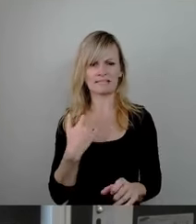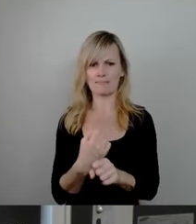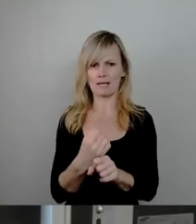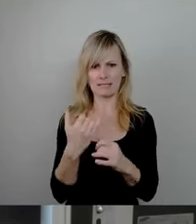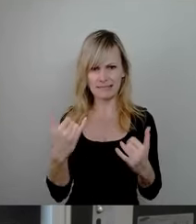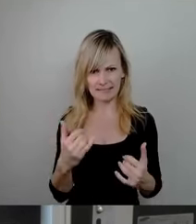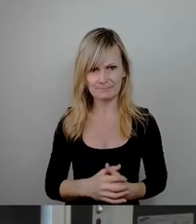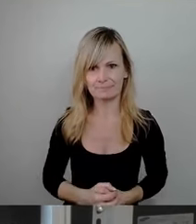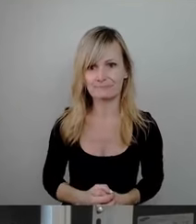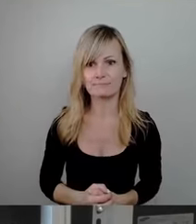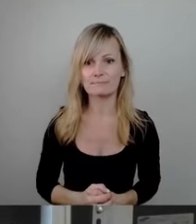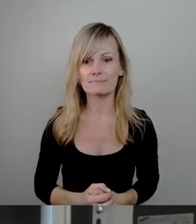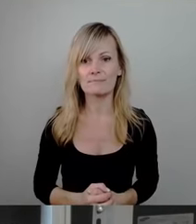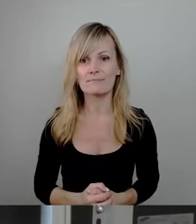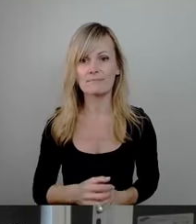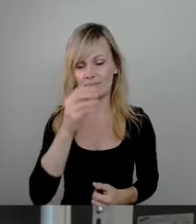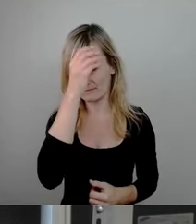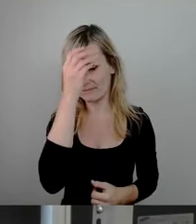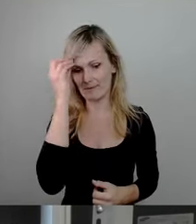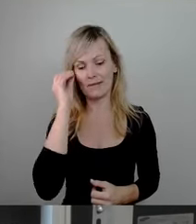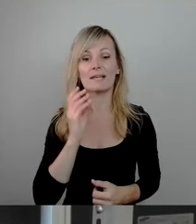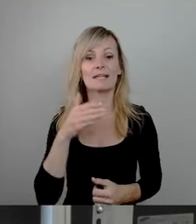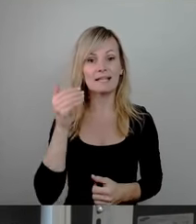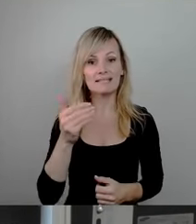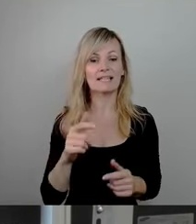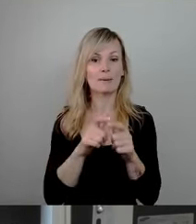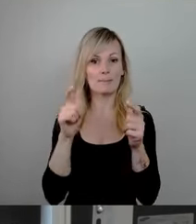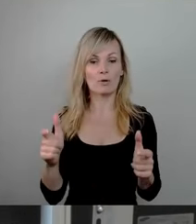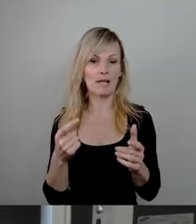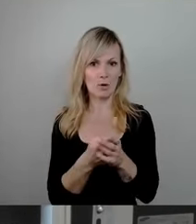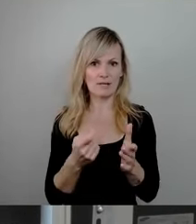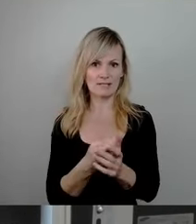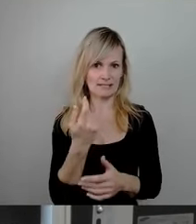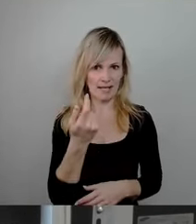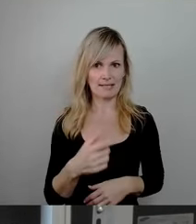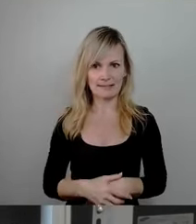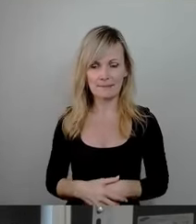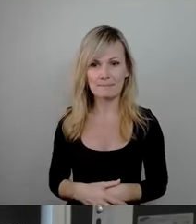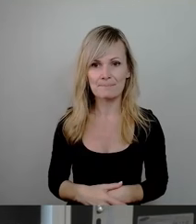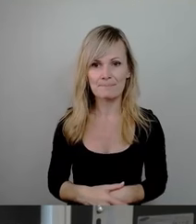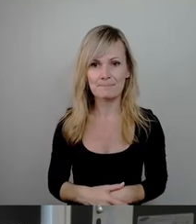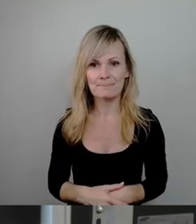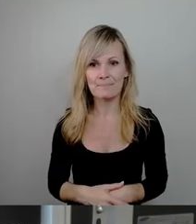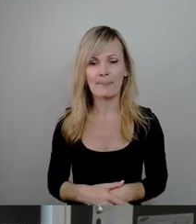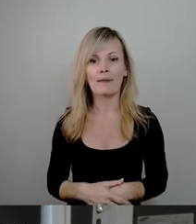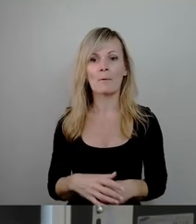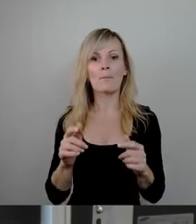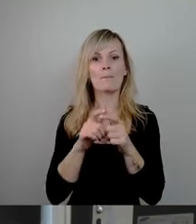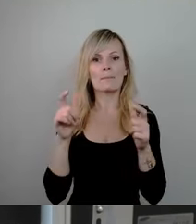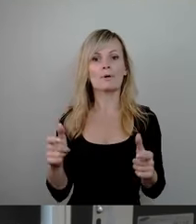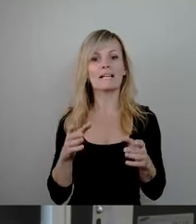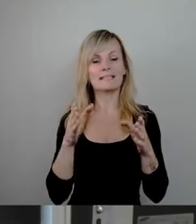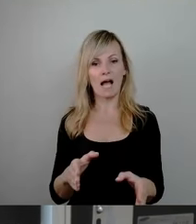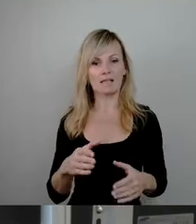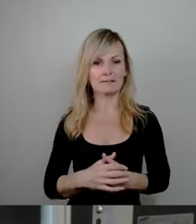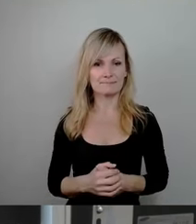jede Brücke kostet Geld, aber jede Brücke, jede Brückenart, wir müssen entscheiden, was wollen wir denn da